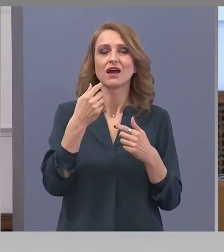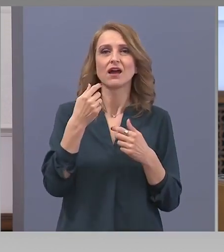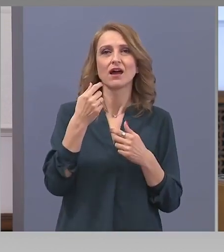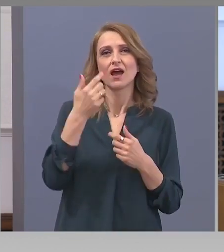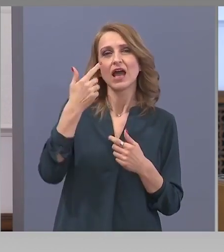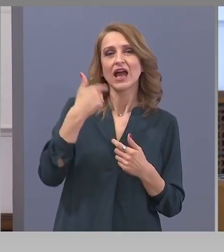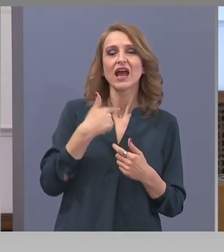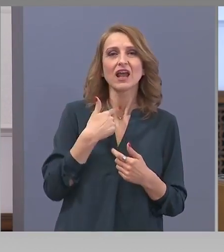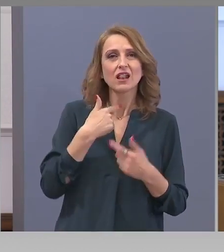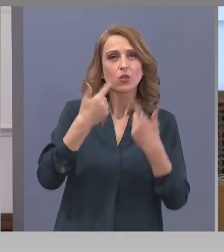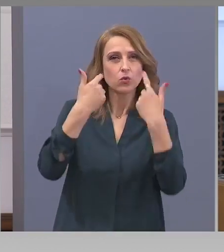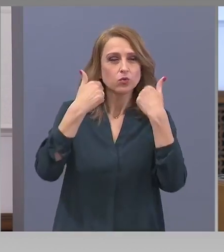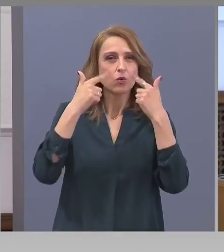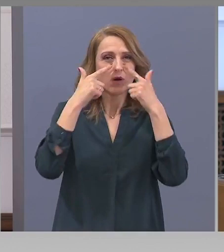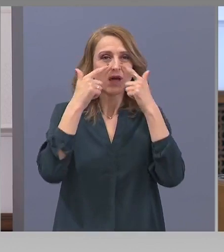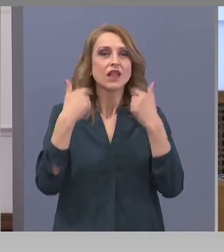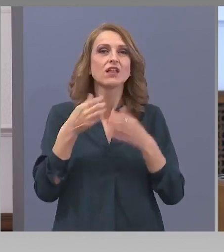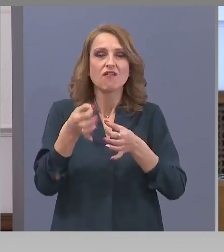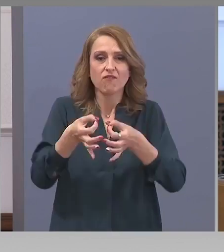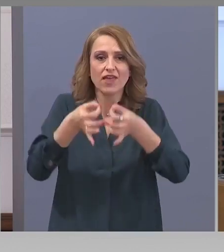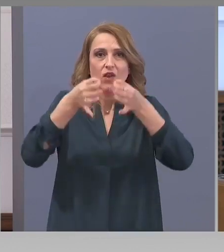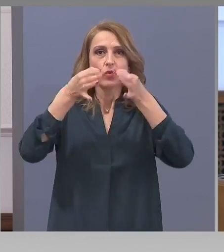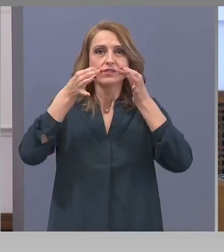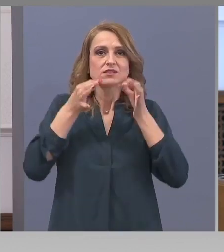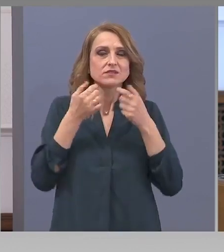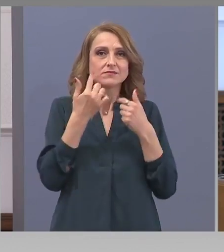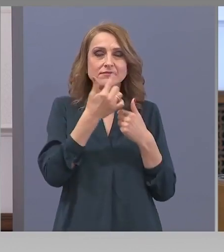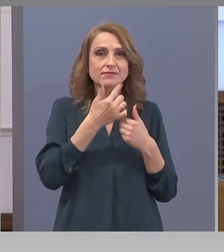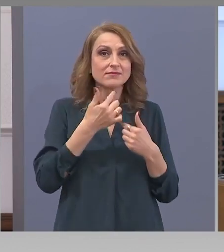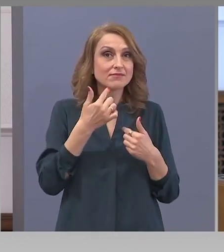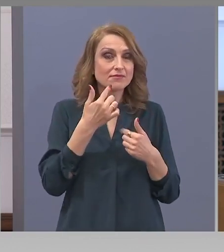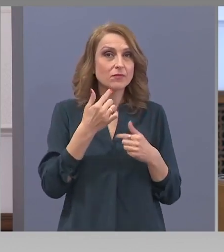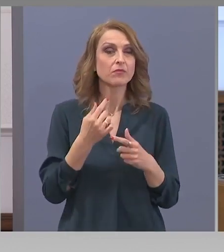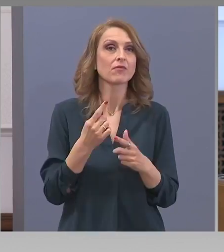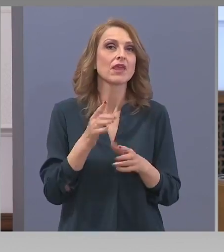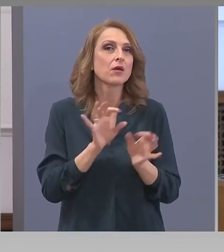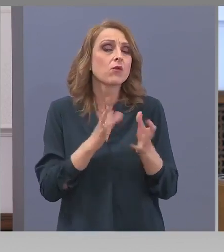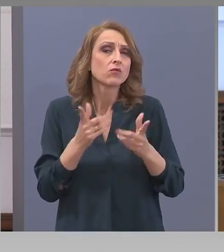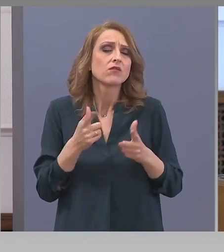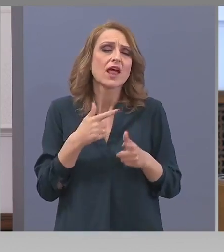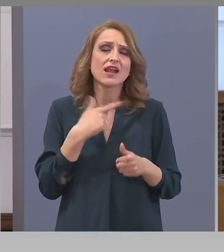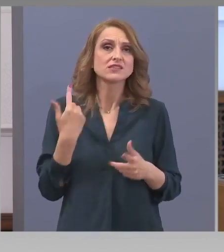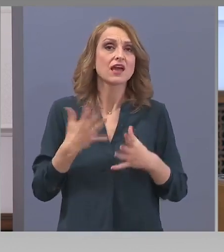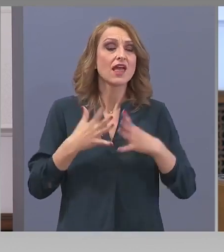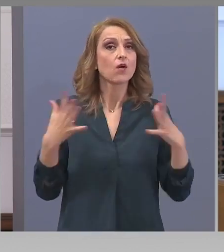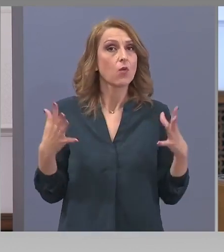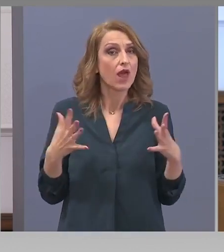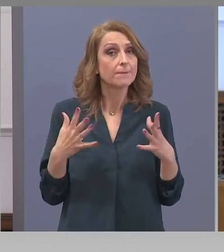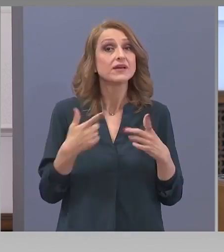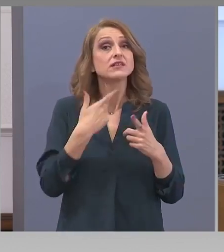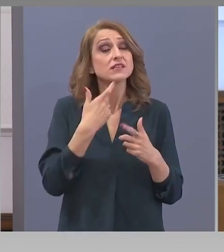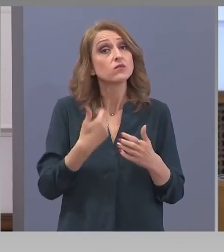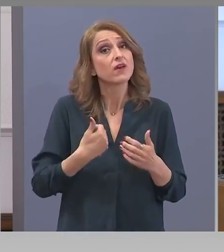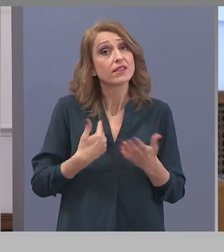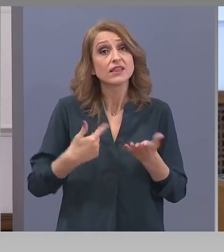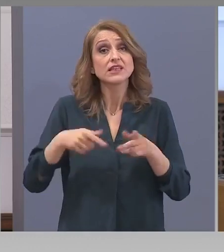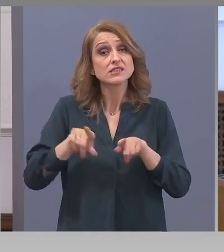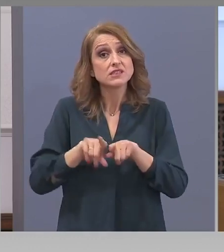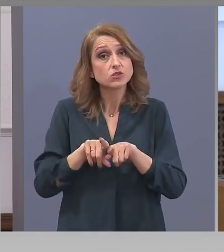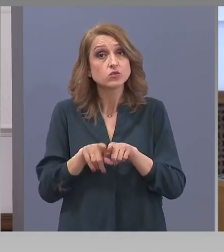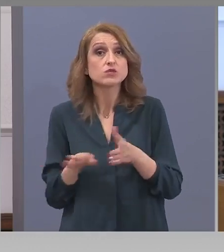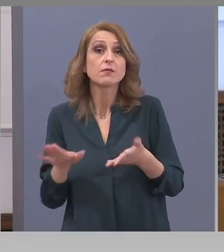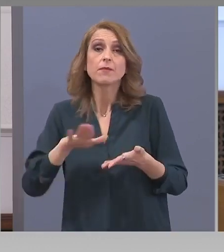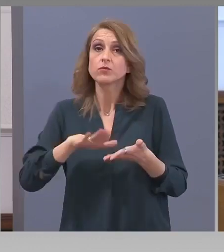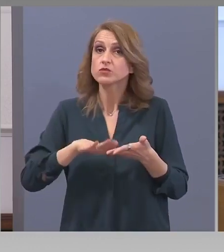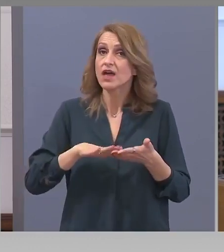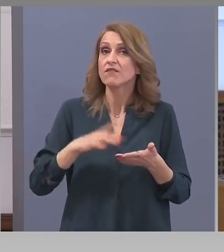както на вирусоносителя, така и на несимптоматични, е еднакво голям. И по този начин ние сме поставени в една